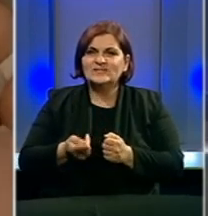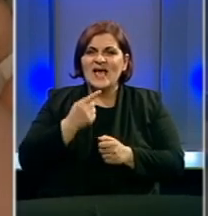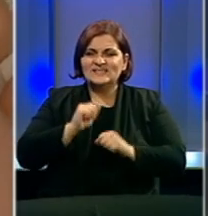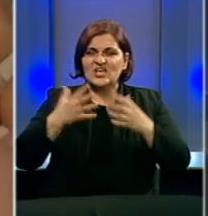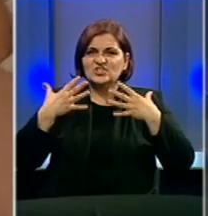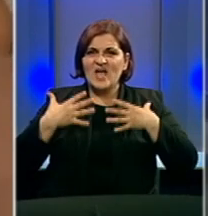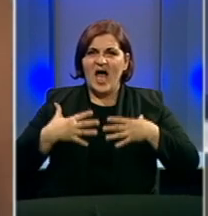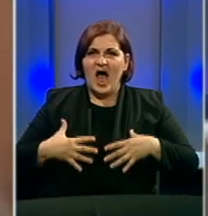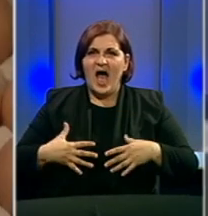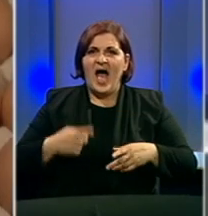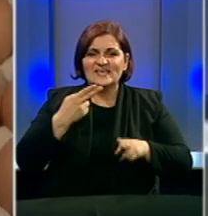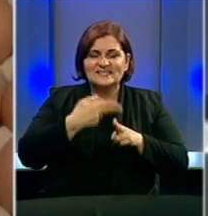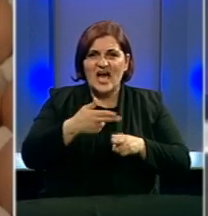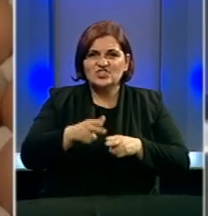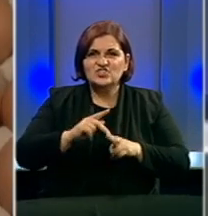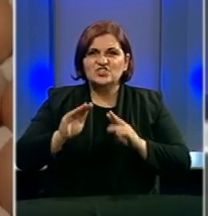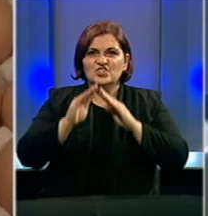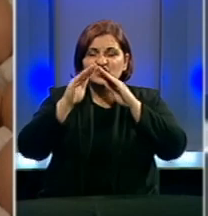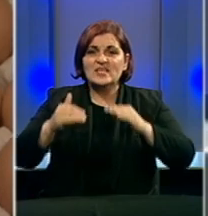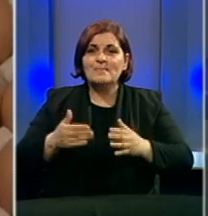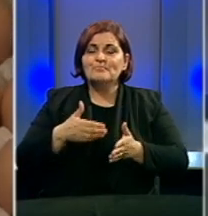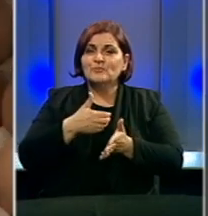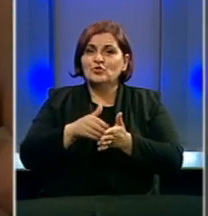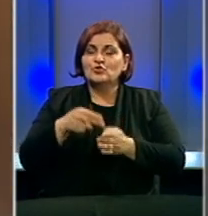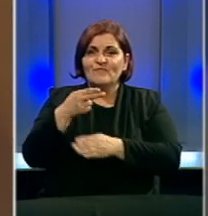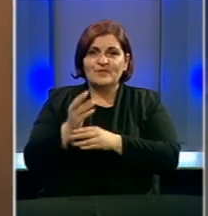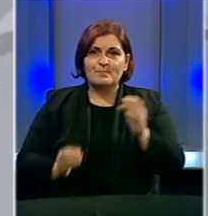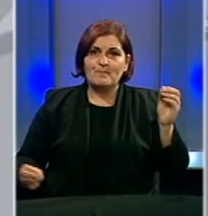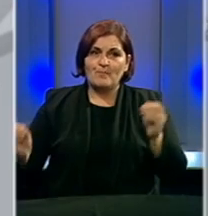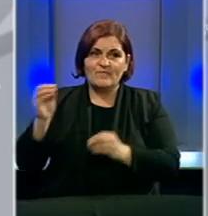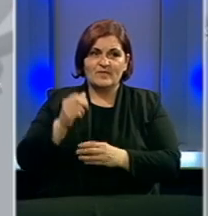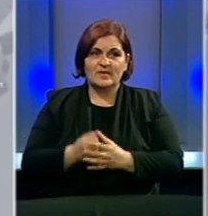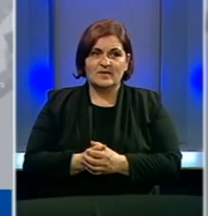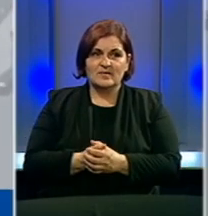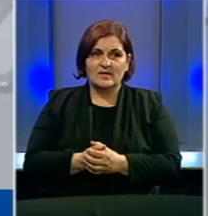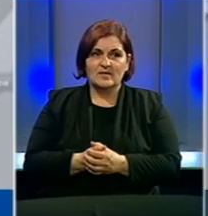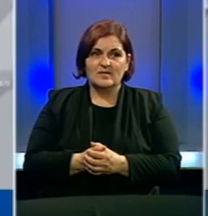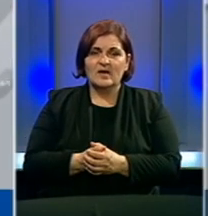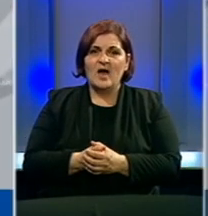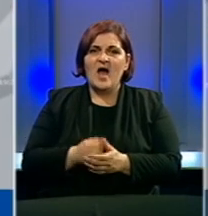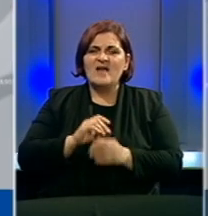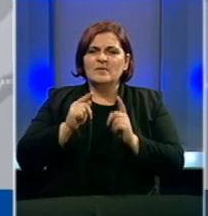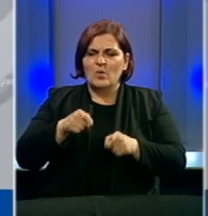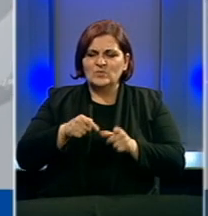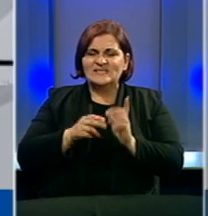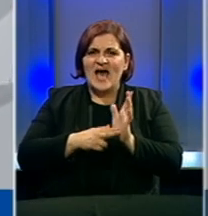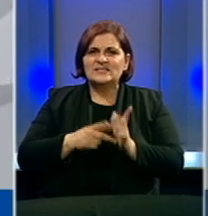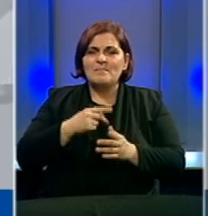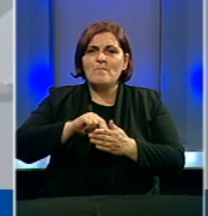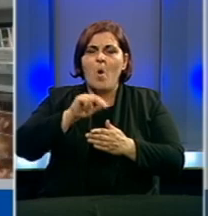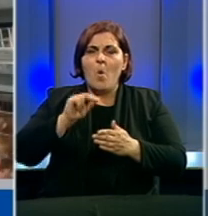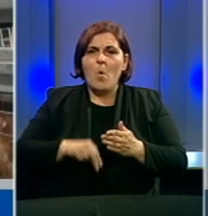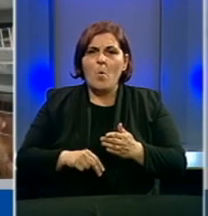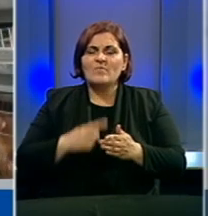opreme kao i sredstava za dezinfekciju objekata, troškovi firme su povećani. U vatrinarskom stancom u Sanskom mostu imam ugovor